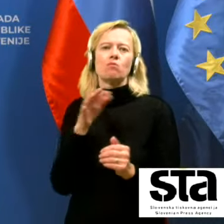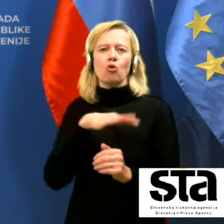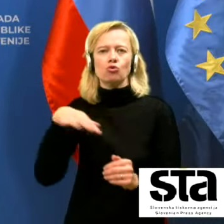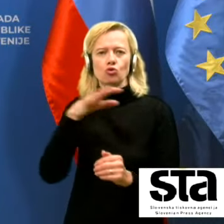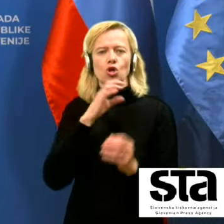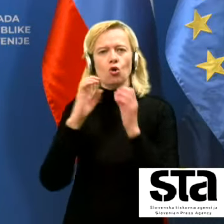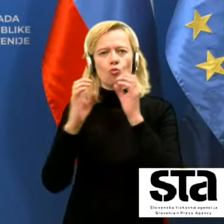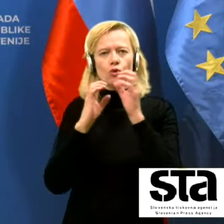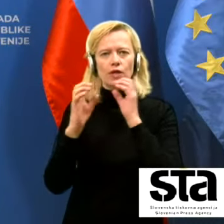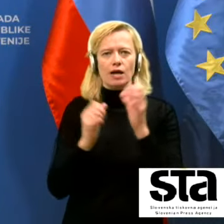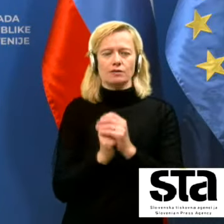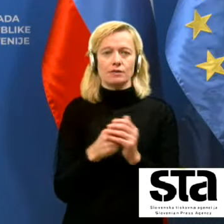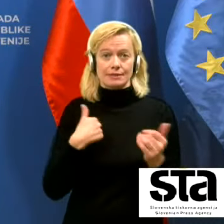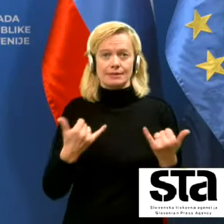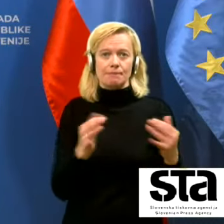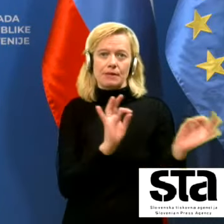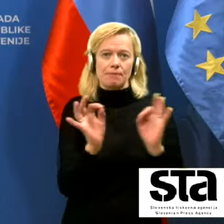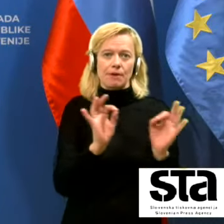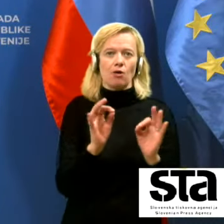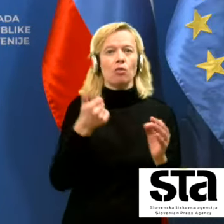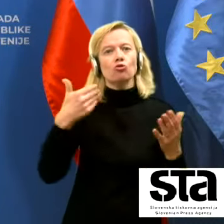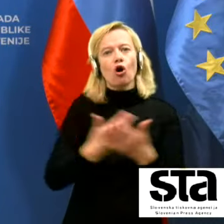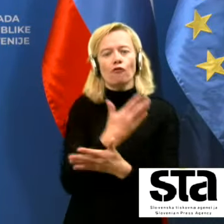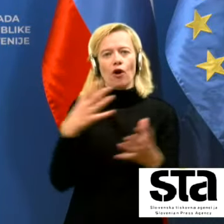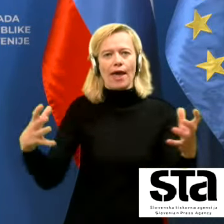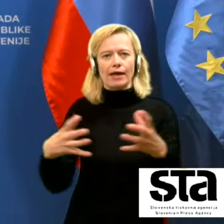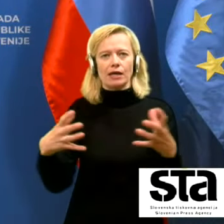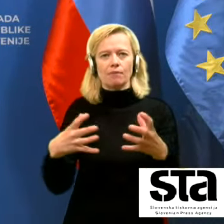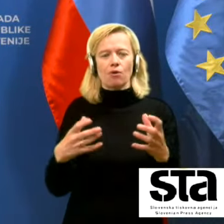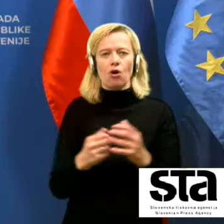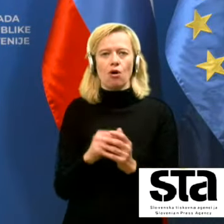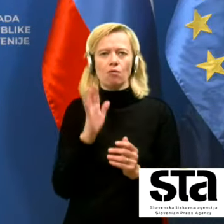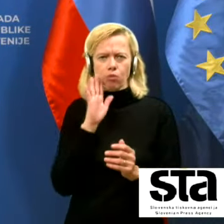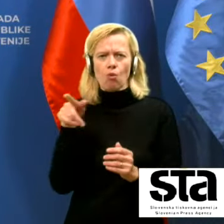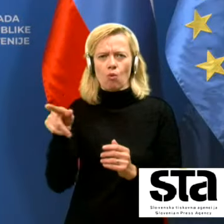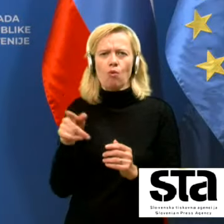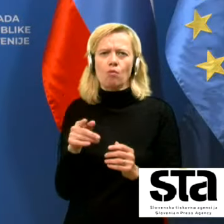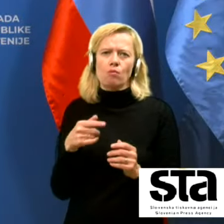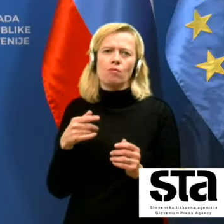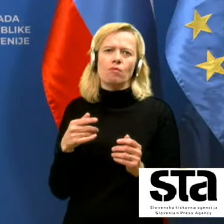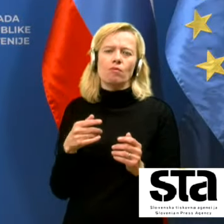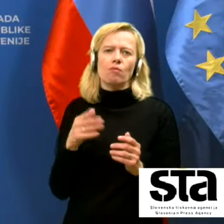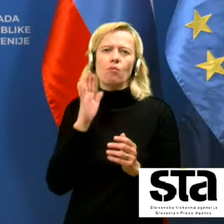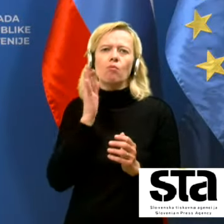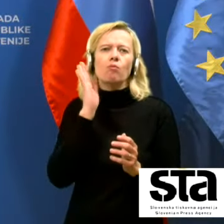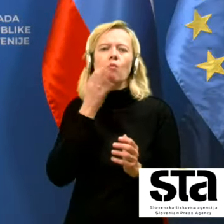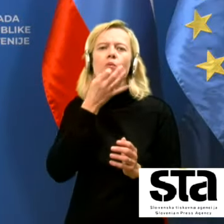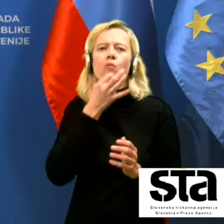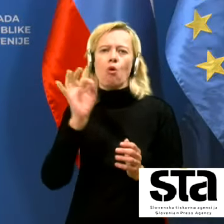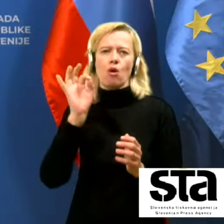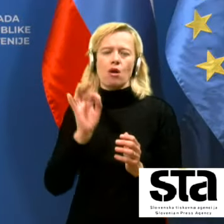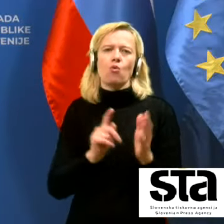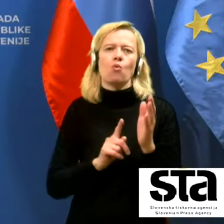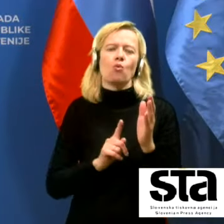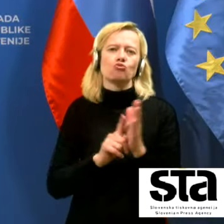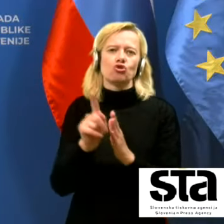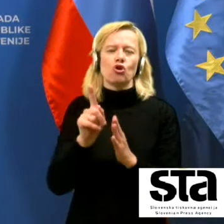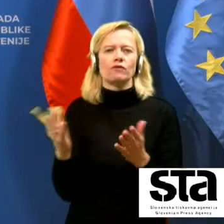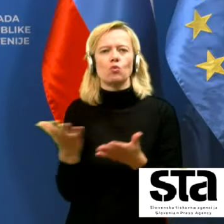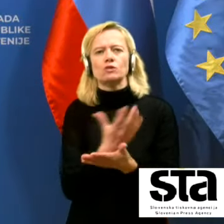pripravljamo dodatno ekipo, ki je na kakšen način bi lahko bili bolj uspešni in bolj učinkoviti, glede na to, da